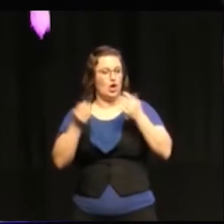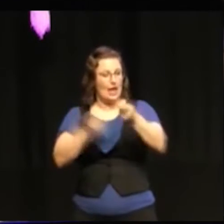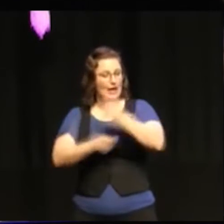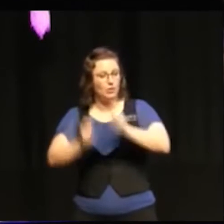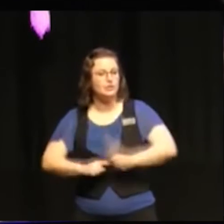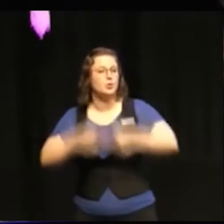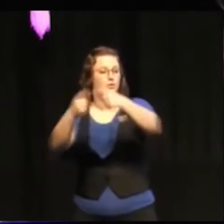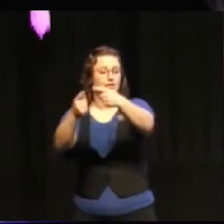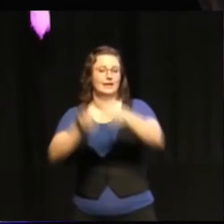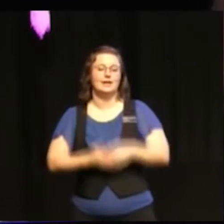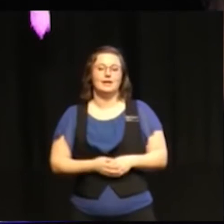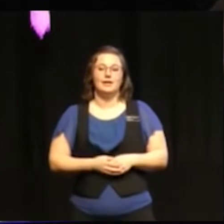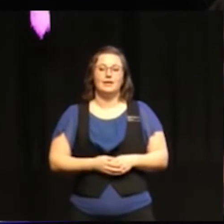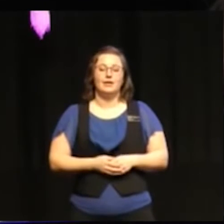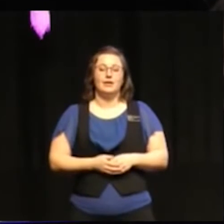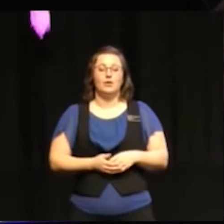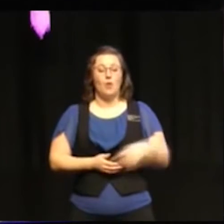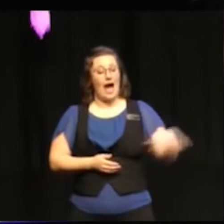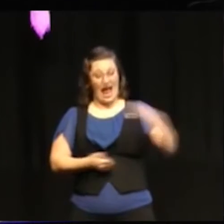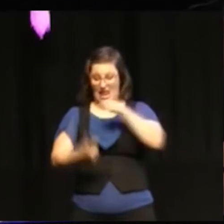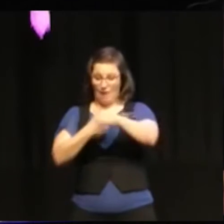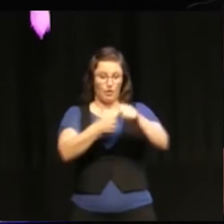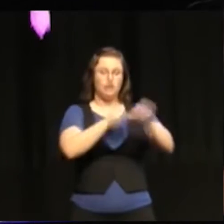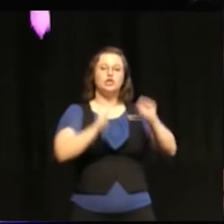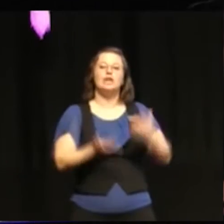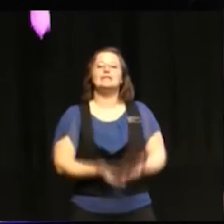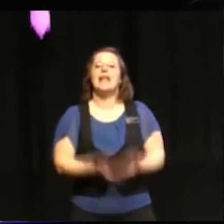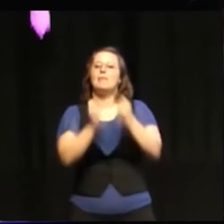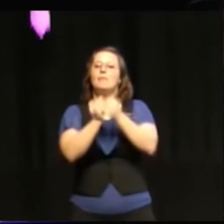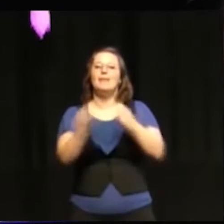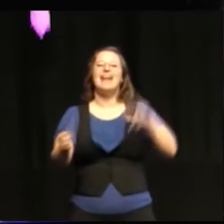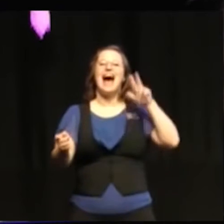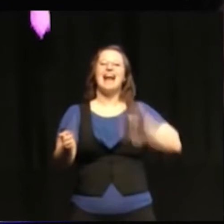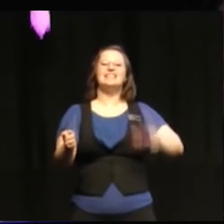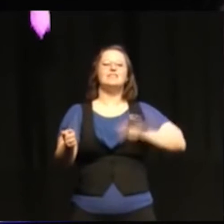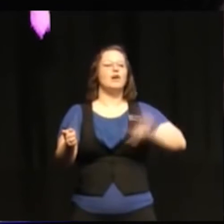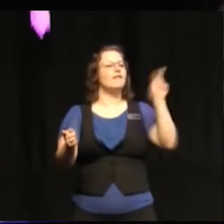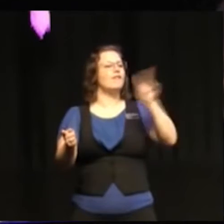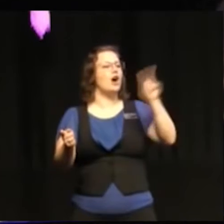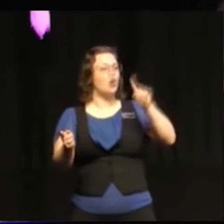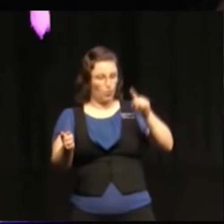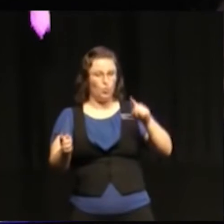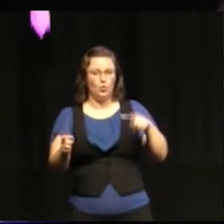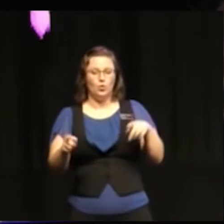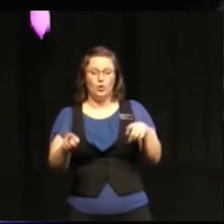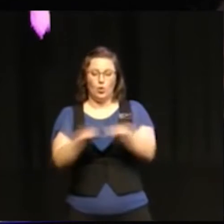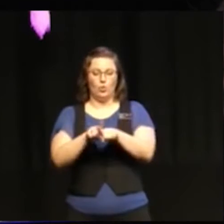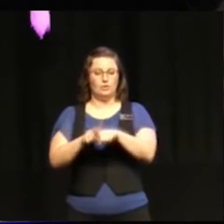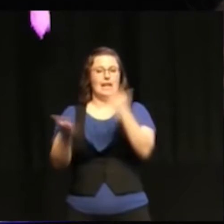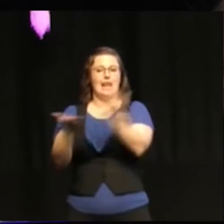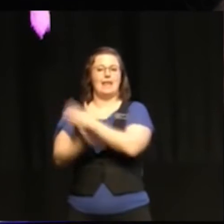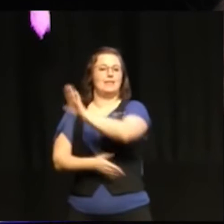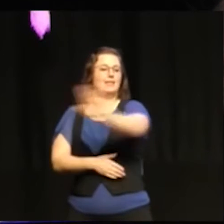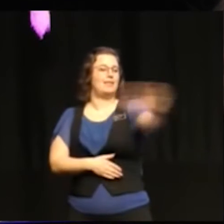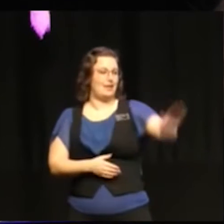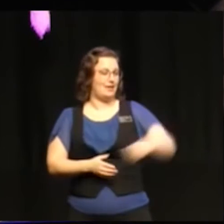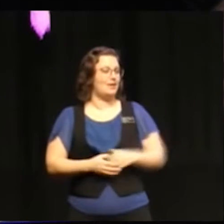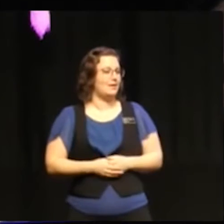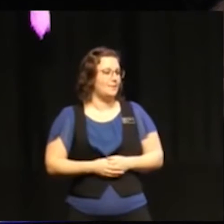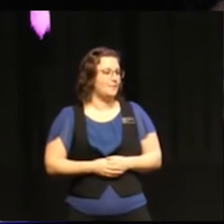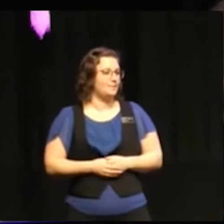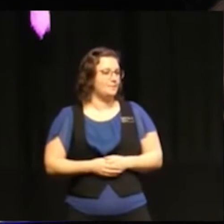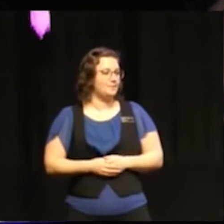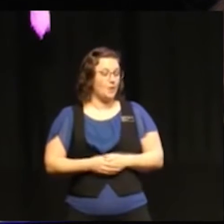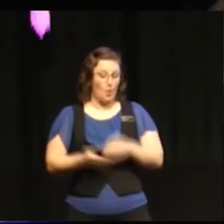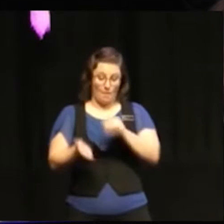Om vi ska, alla partner ska hjälpa till men det är ändå ansvaret ska ligga hos länderna och i